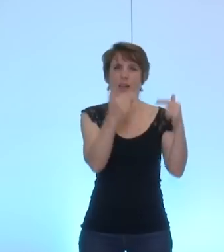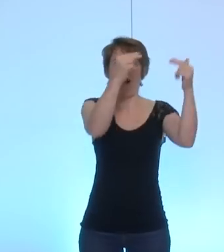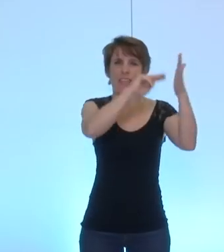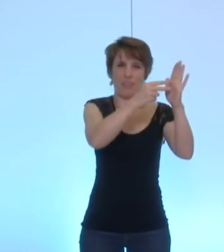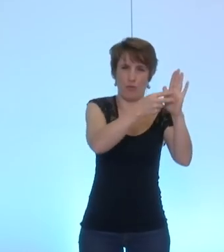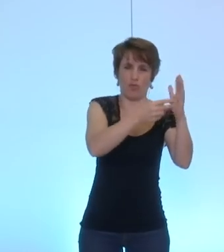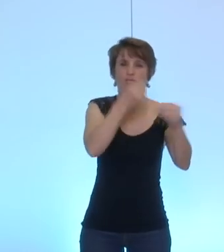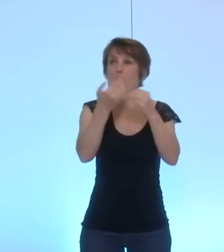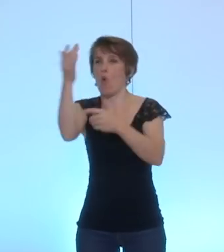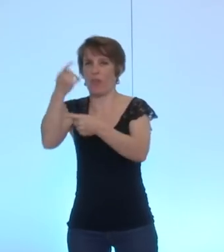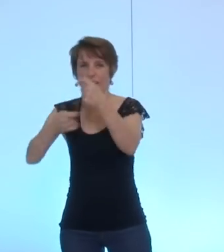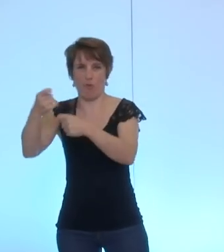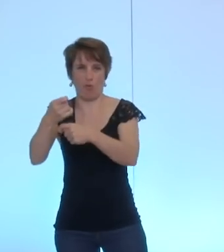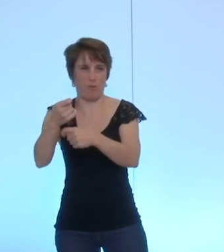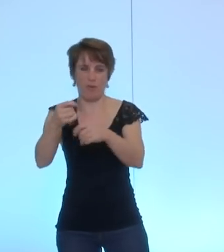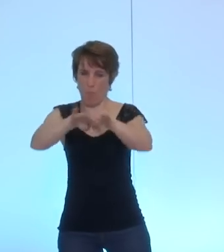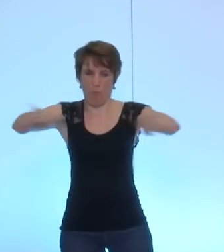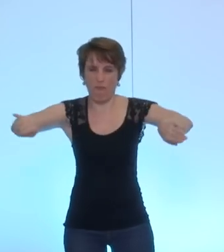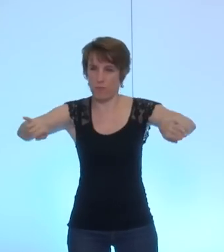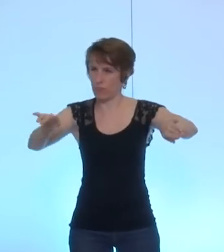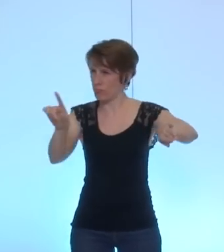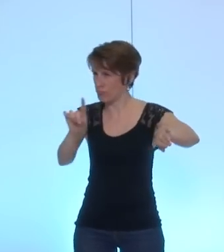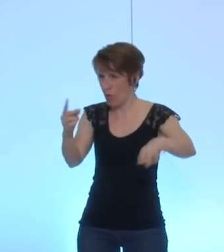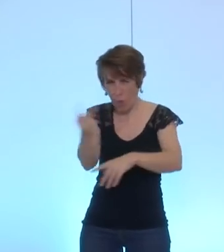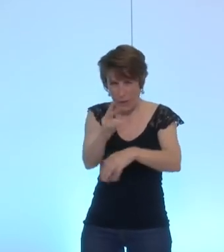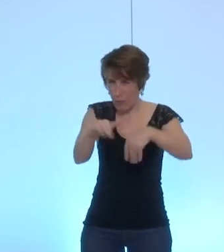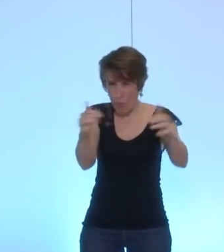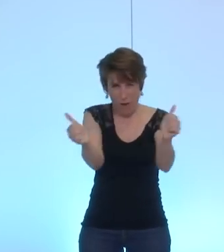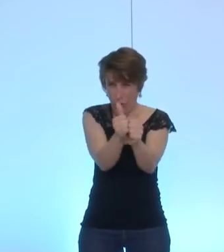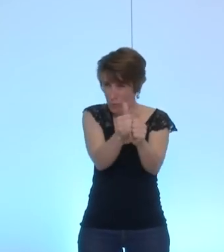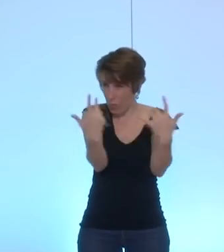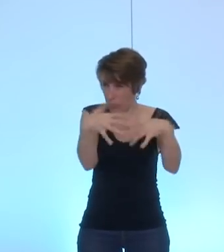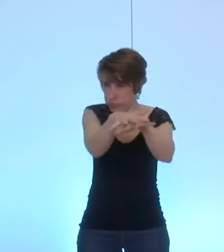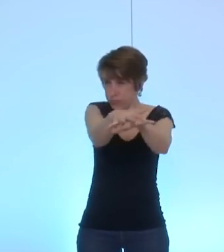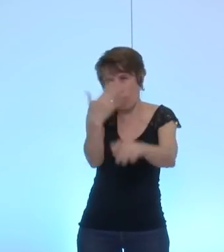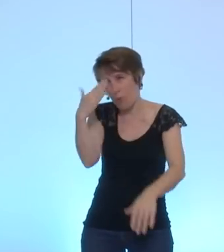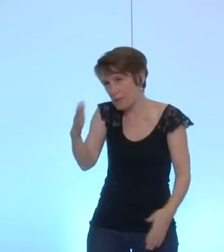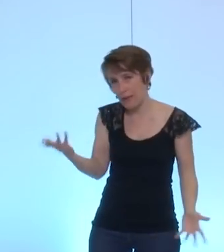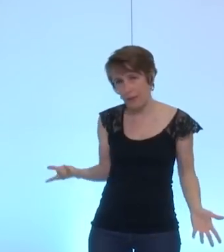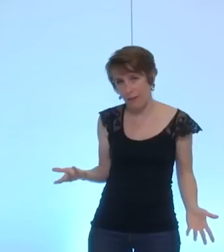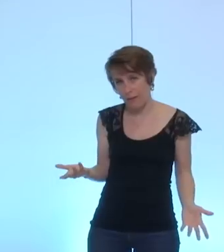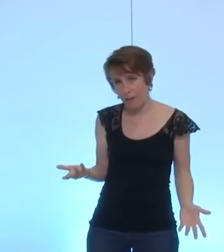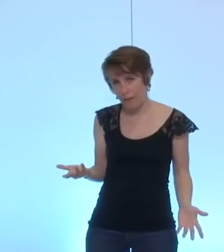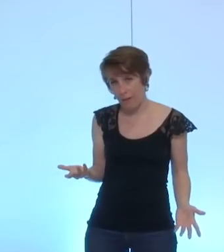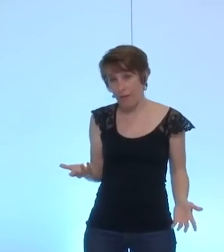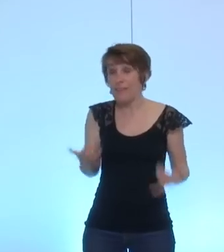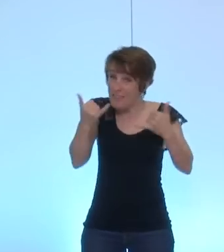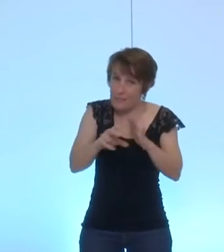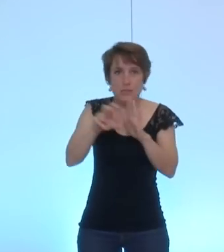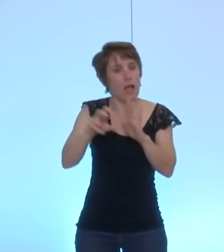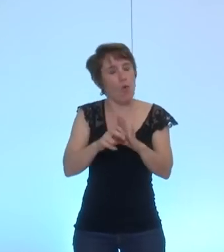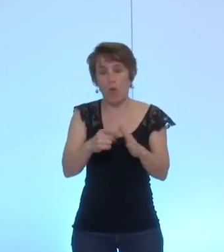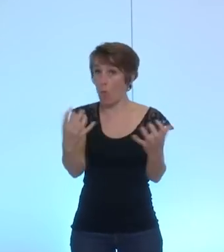économie. L'une et l'autre s'alimentent ensemble et vous le savez très bien, l'une et l'autre, surtout à Grenoble,